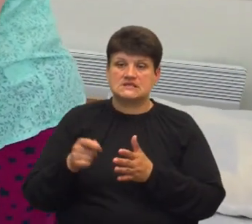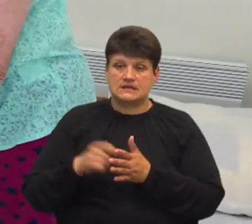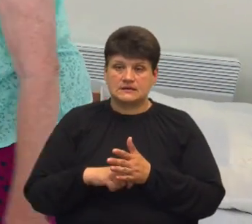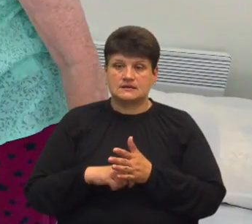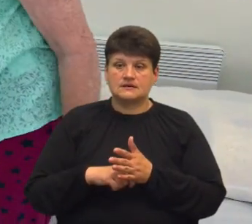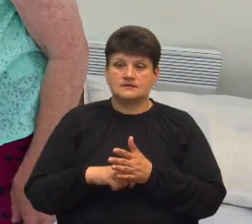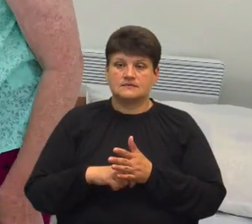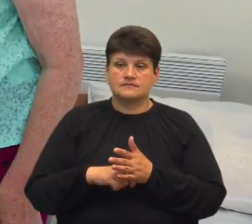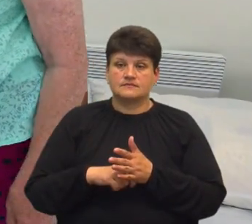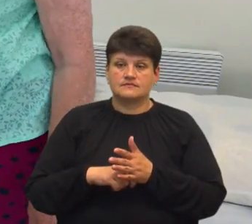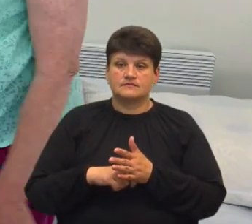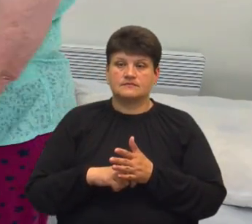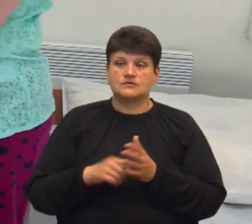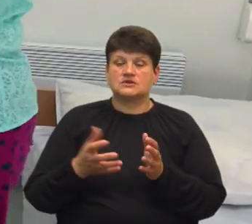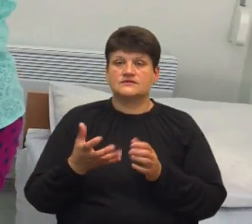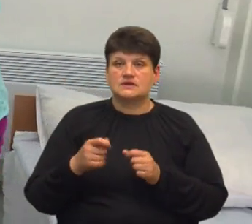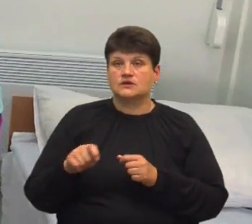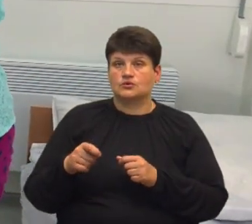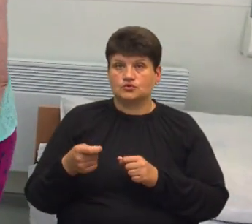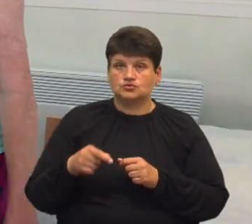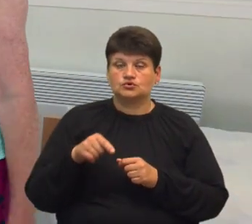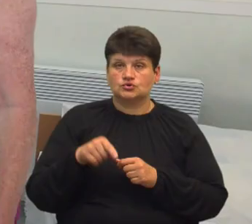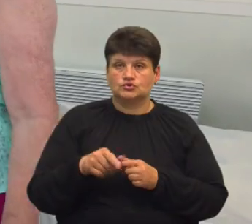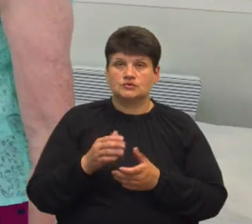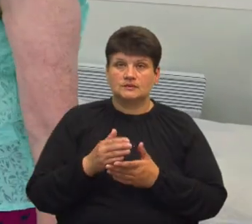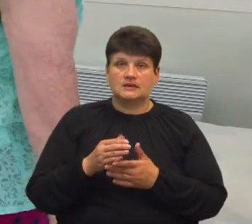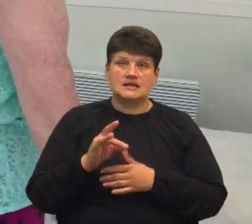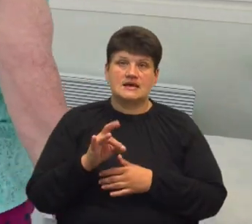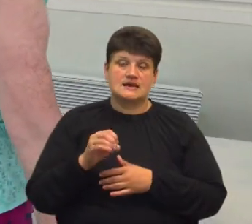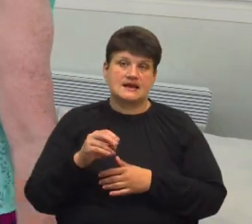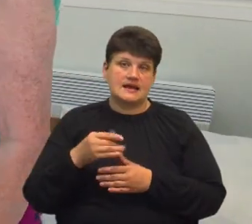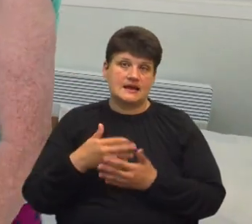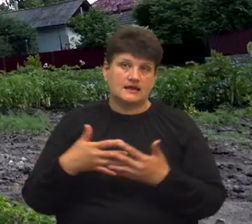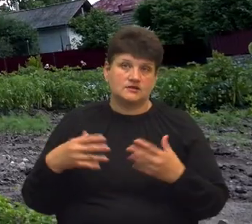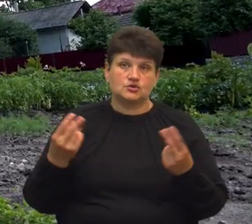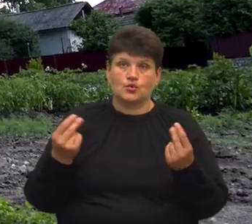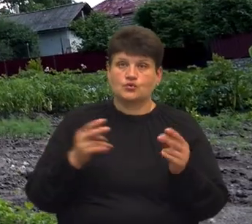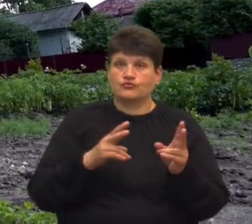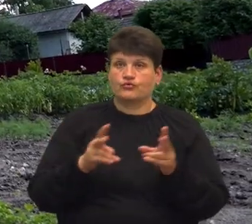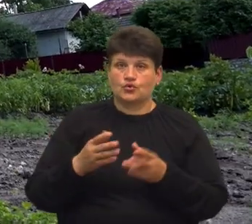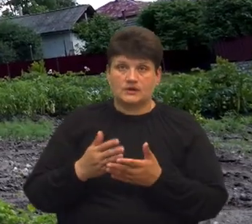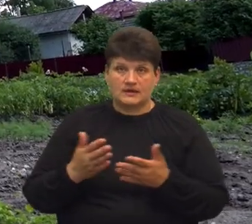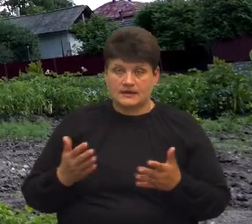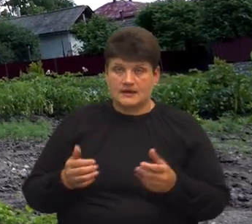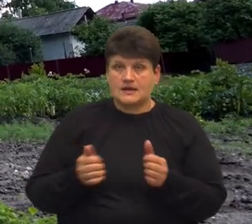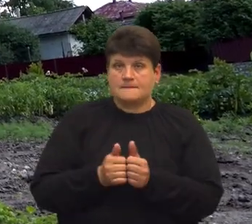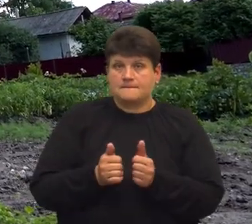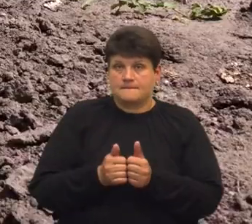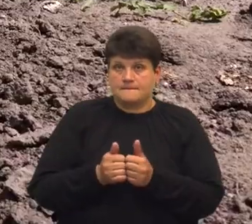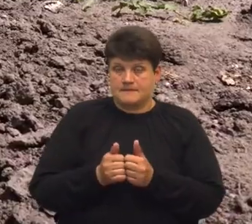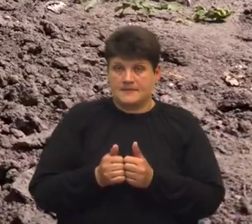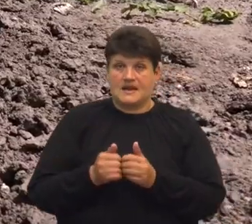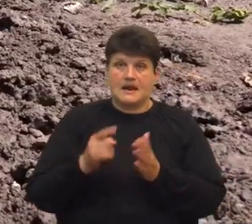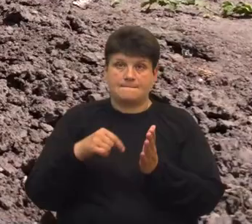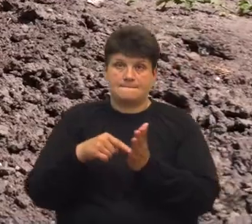забрати з собою ключа і тут тримати речі, гроші у кого є. Поблизу модульного містечка його